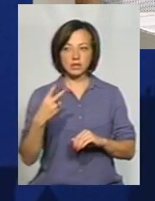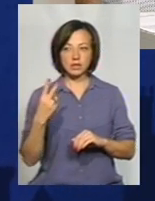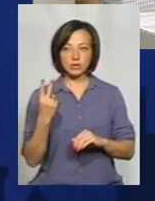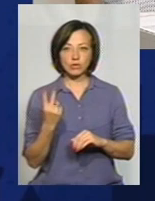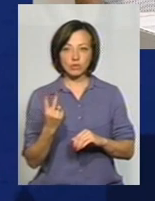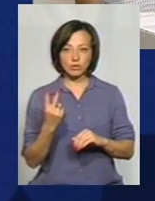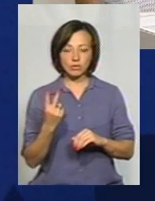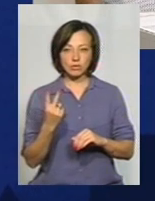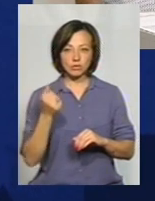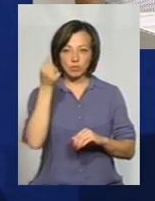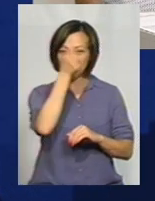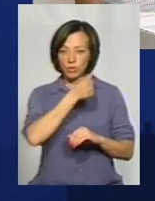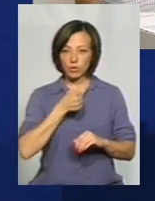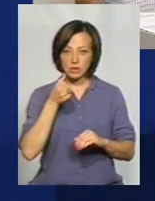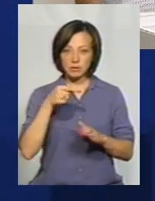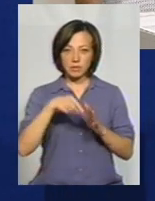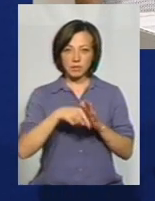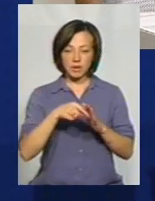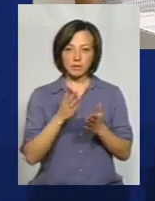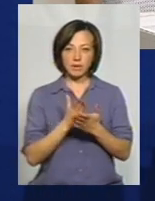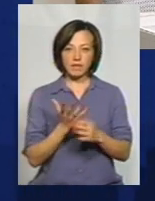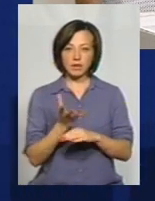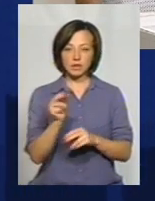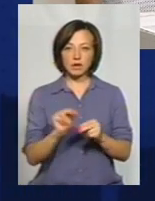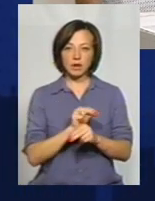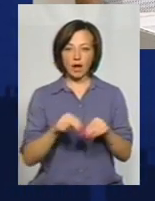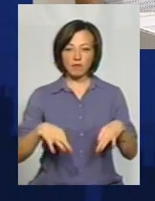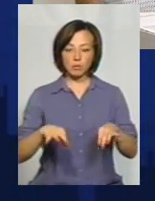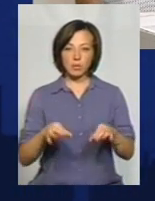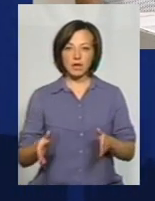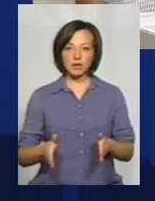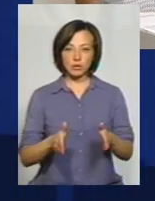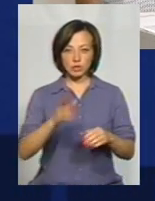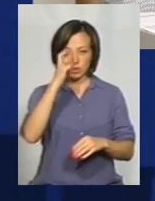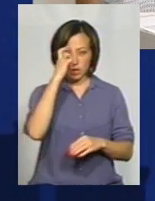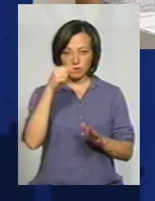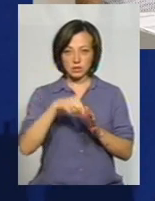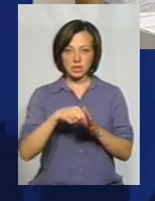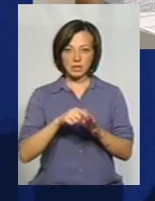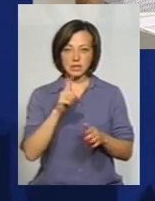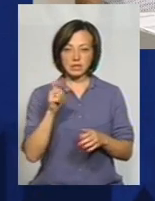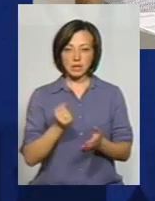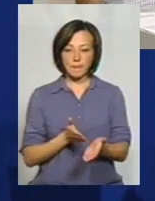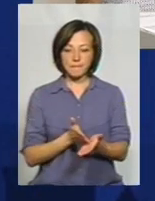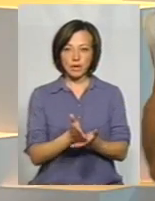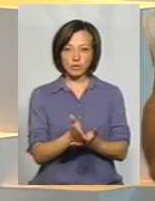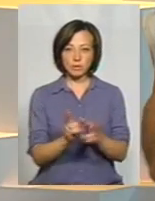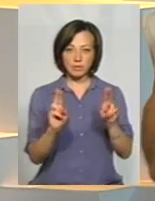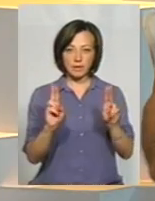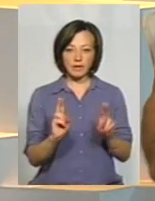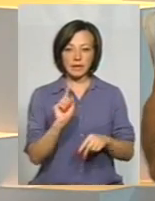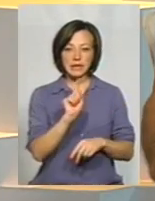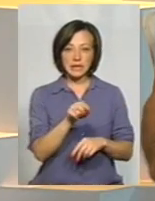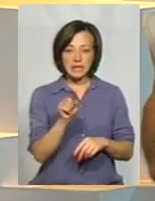є фінансування і ремонти автомобільних доріг державного значення за маршрутним принципом. Саме